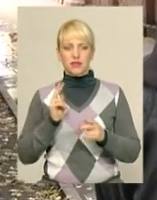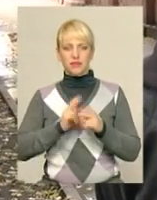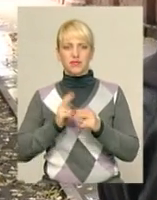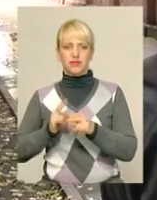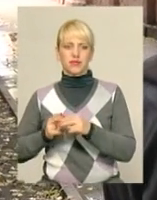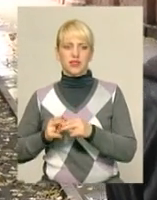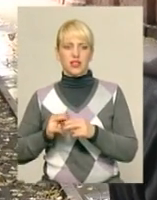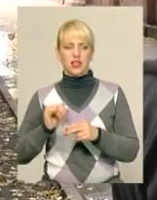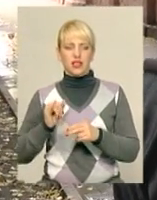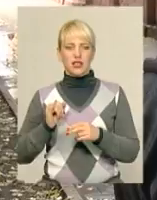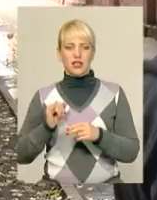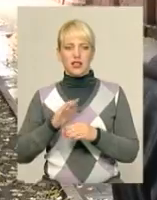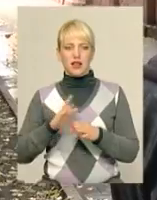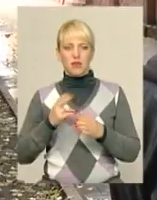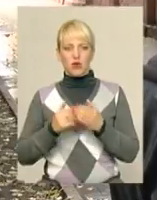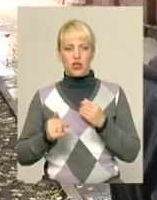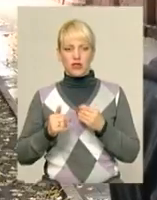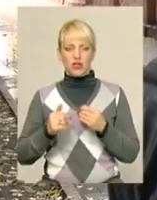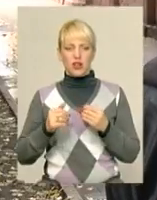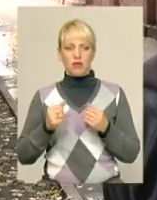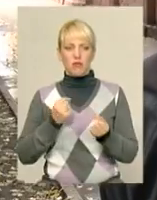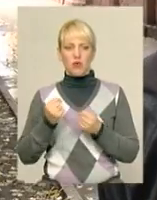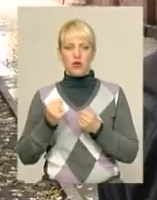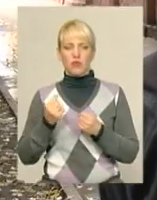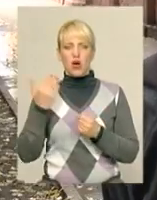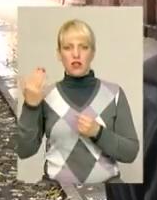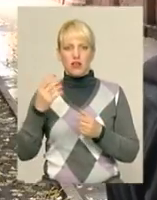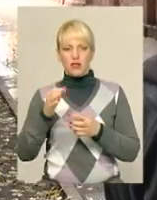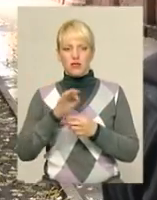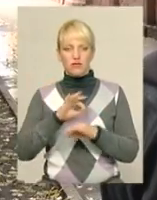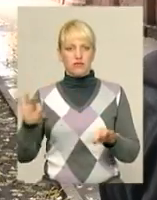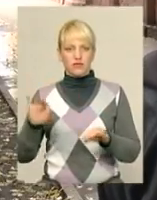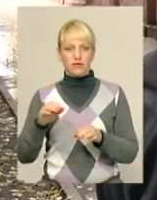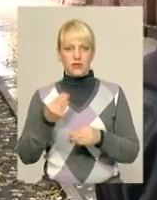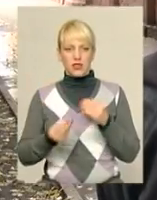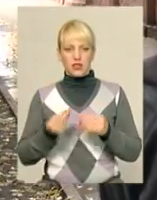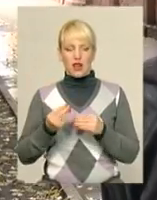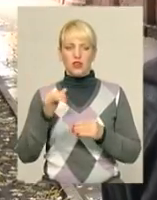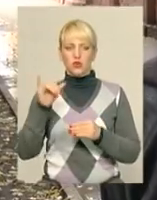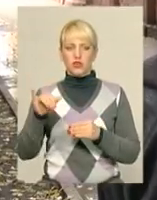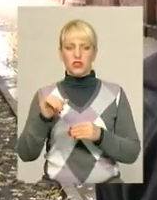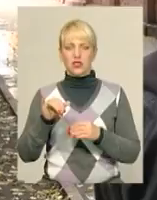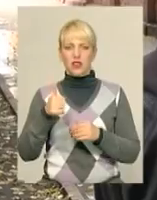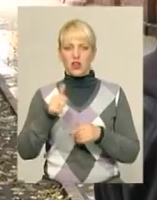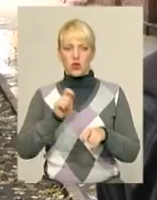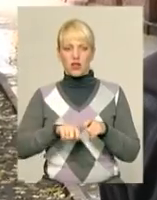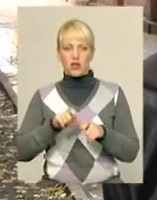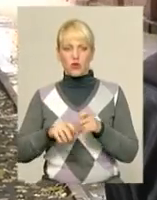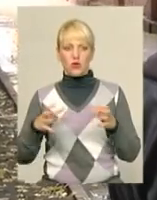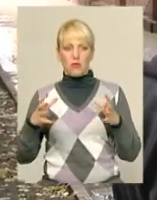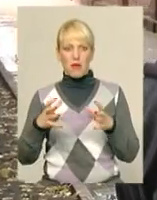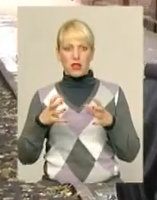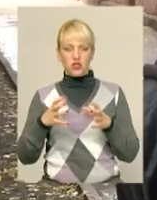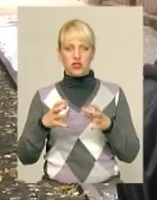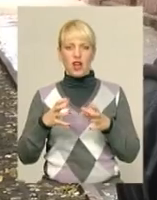проігрували боротьбу. Команда у Мукачево дуже хороша. Вони грають в комбінеційний футбол, вони дуже добре контролюють мяч. У нас